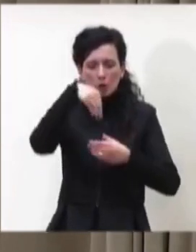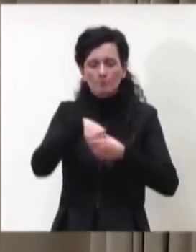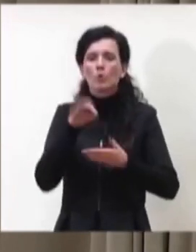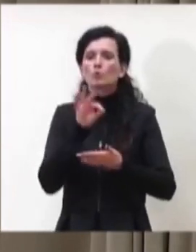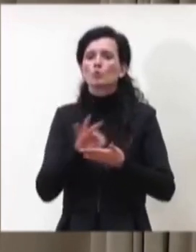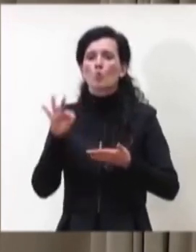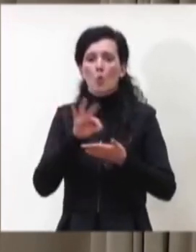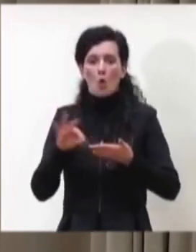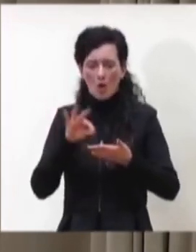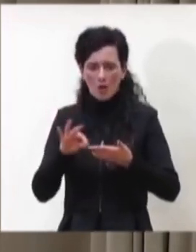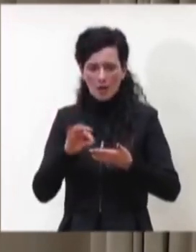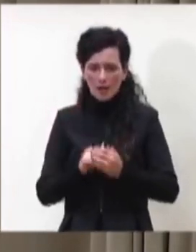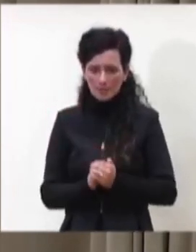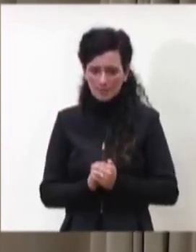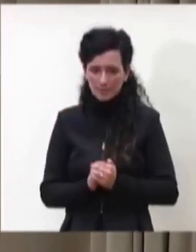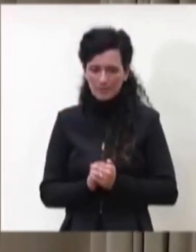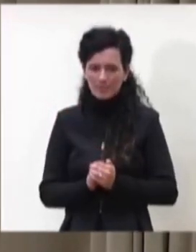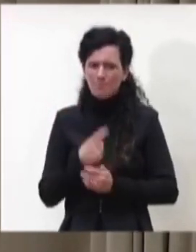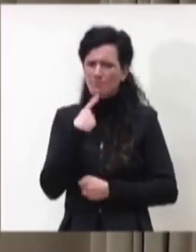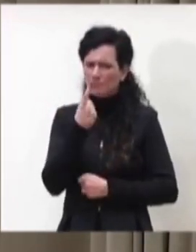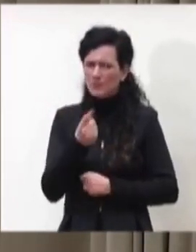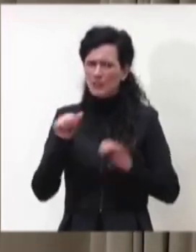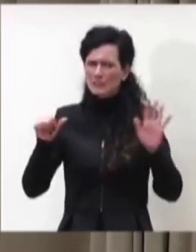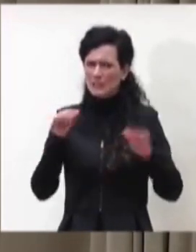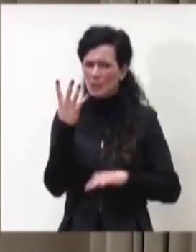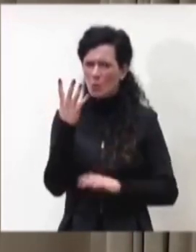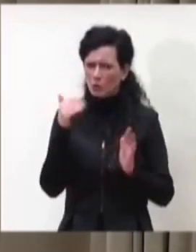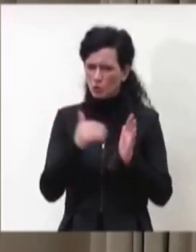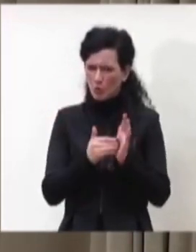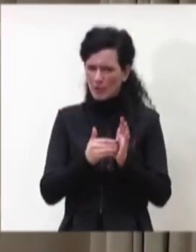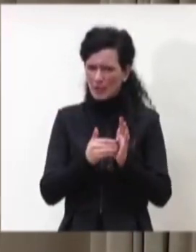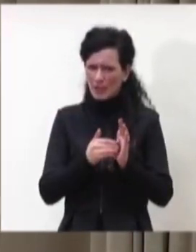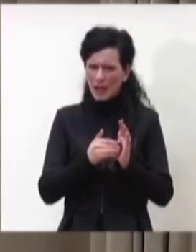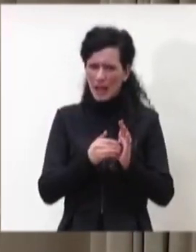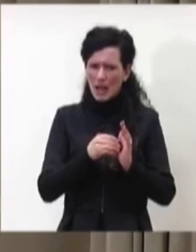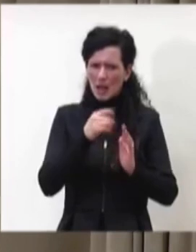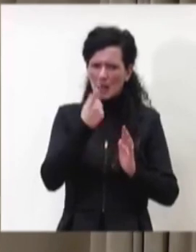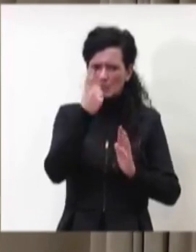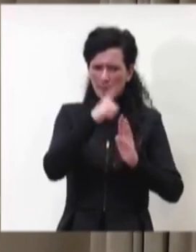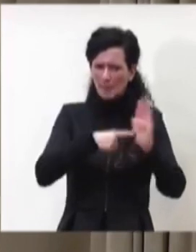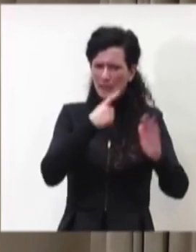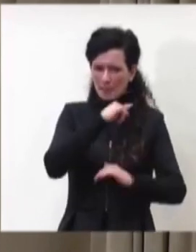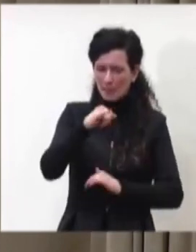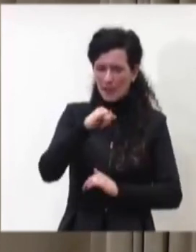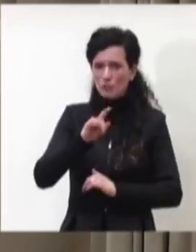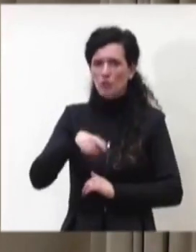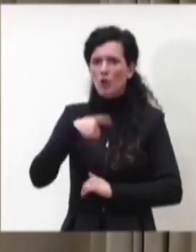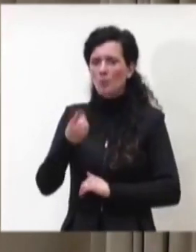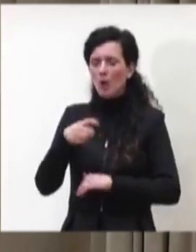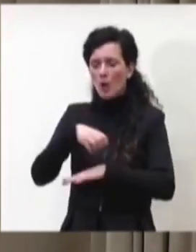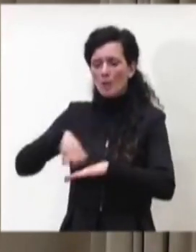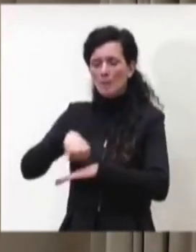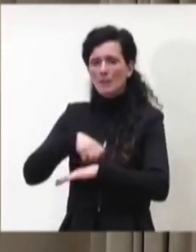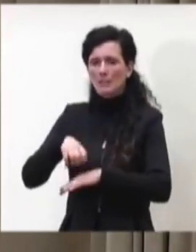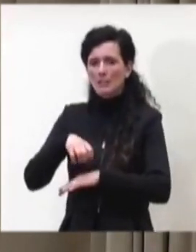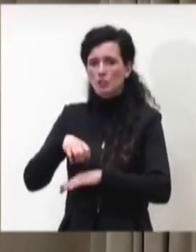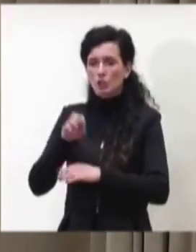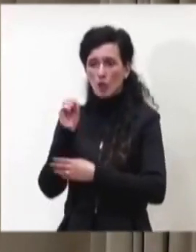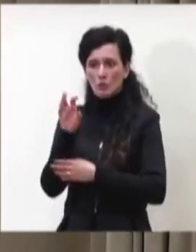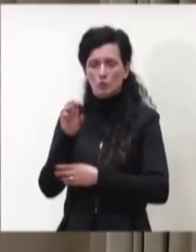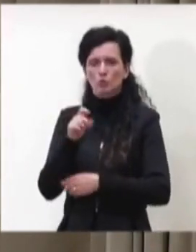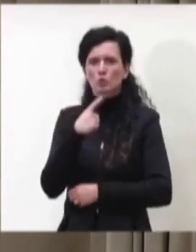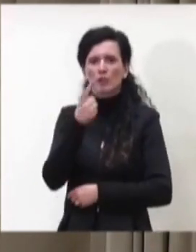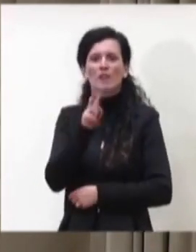di 64 mila nel primo mese e mezzo un numero poi rivisto dal ministero dell'istruzione in 25 mila